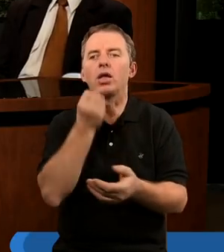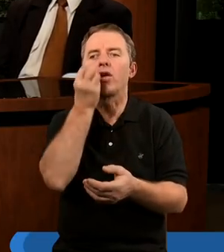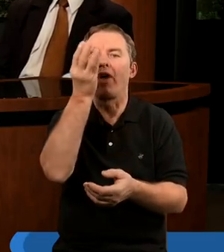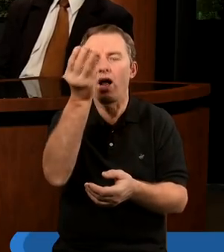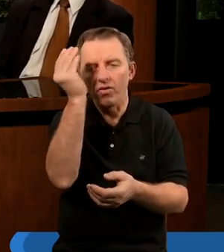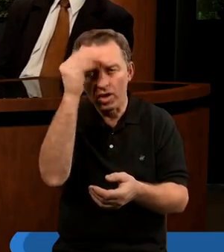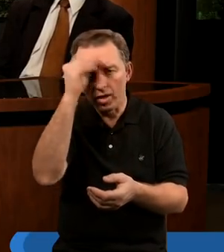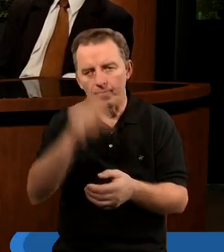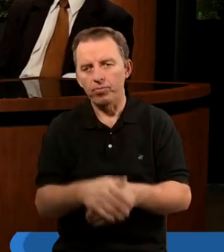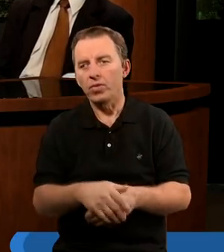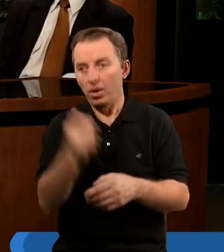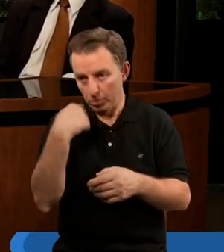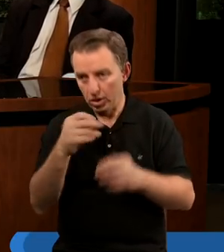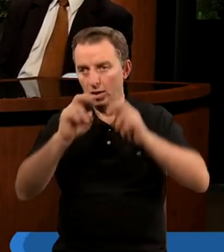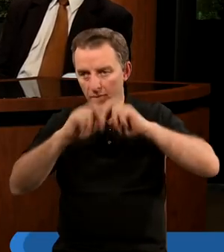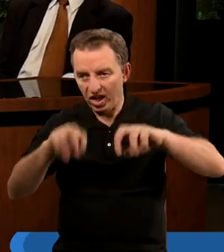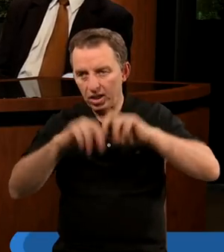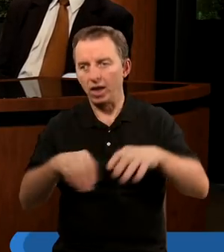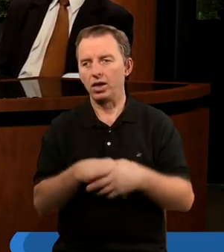trwali w nauce. Tam jest coś o badaniu?